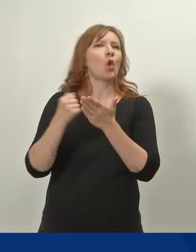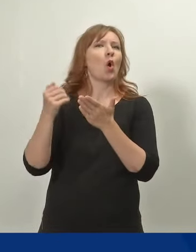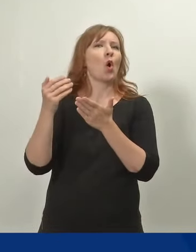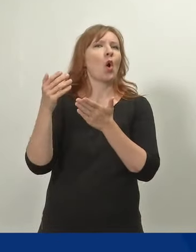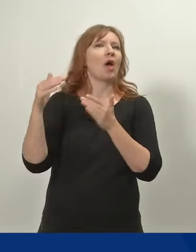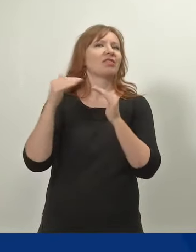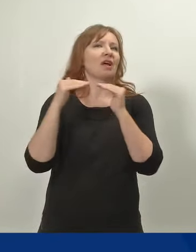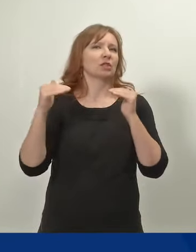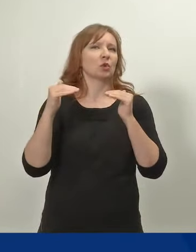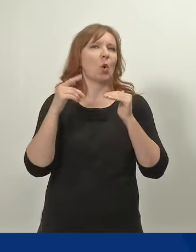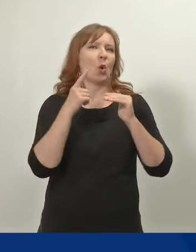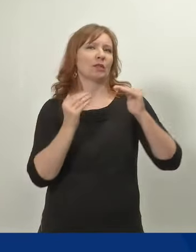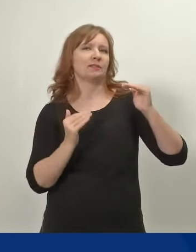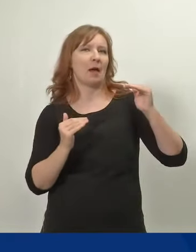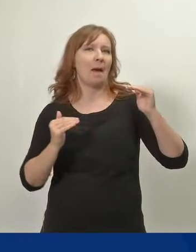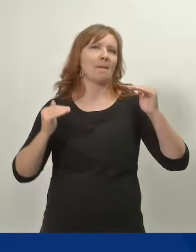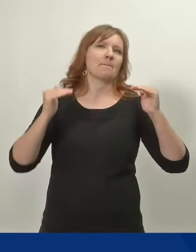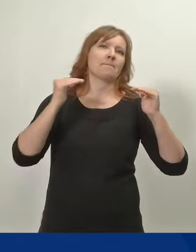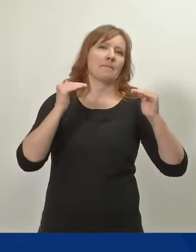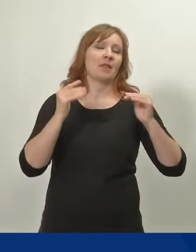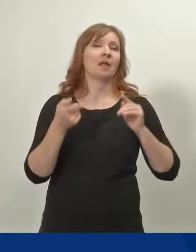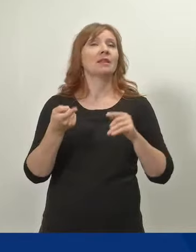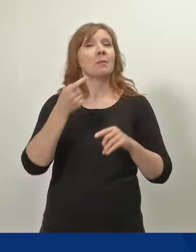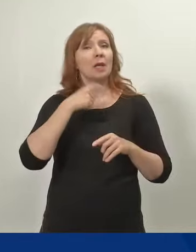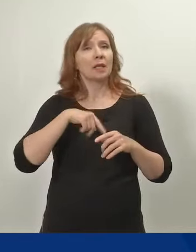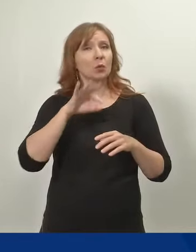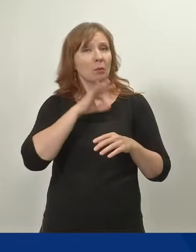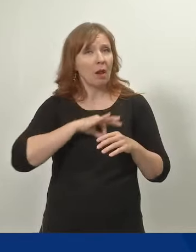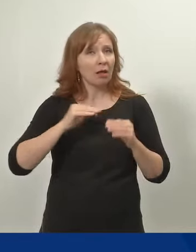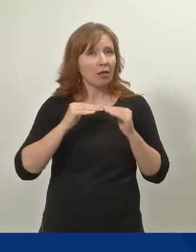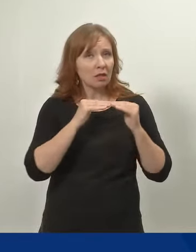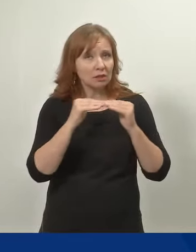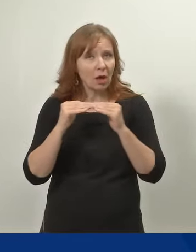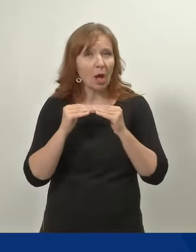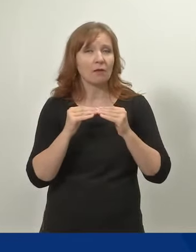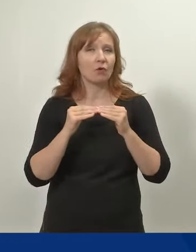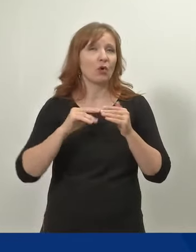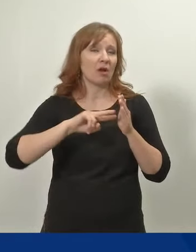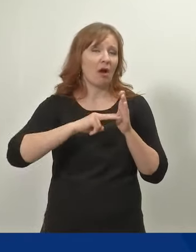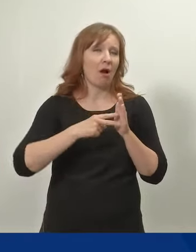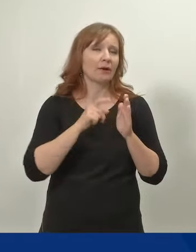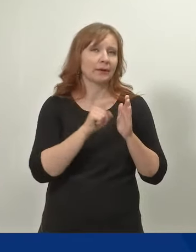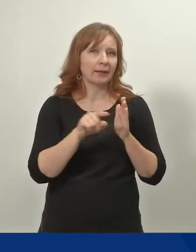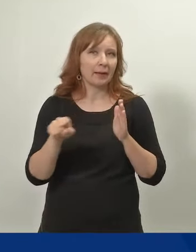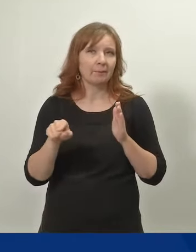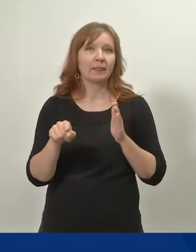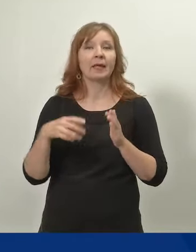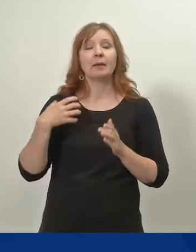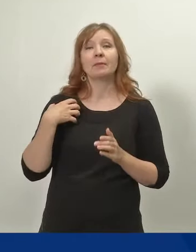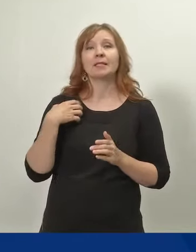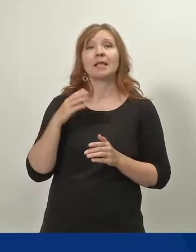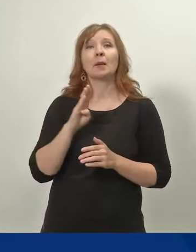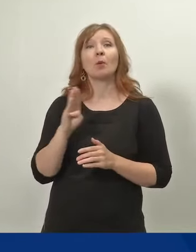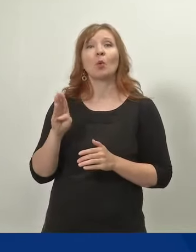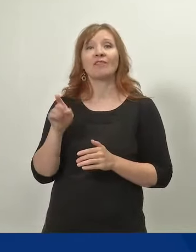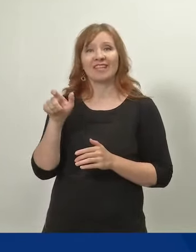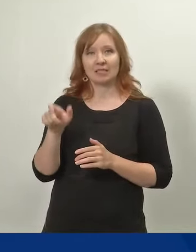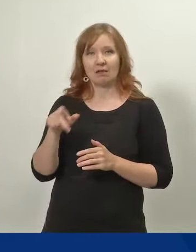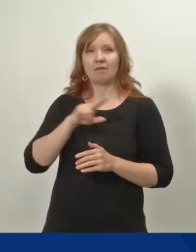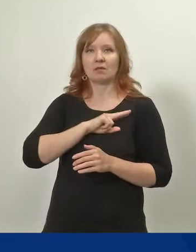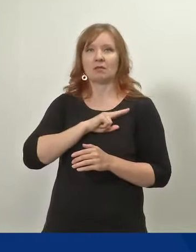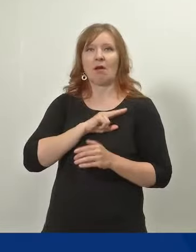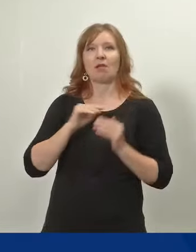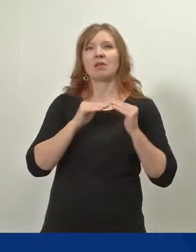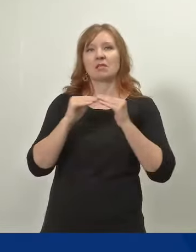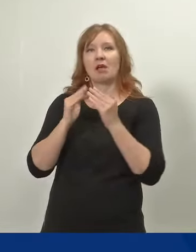elämässä. Se liittyy myös palkkatasa-arvoon ja näihin hankkeisiin. Ministeri Blomqvist vastaa, että tasa-arvokysymyksistä ei tässä tilaisuudessa ole